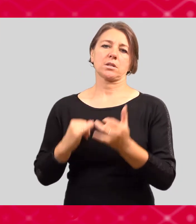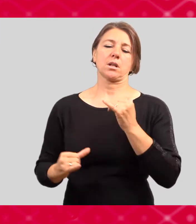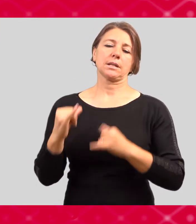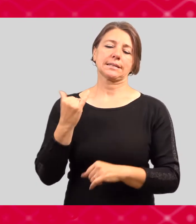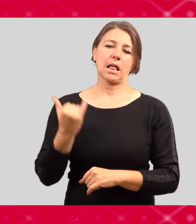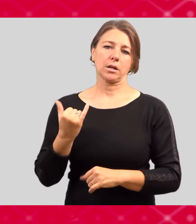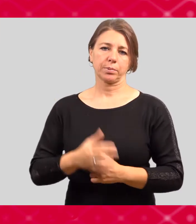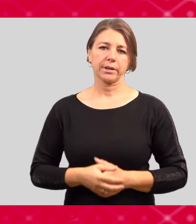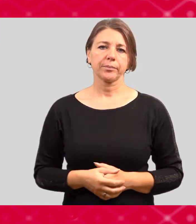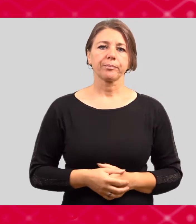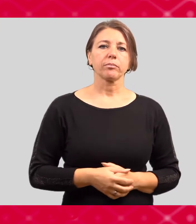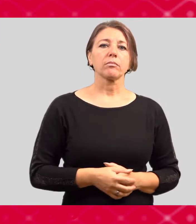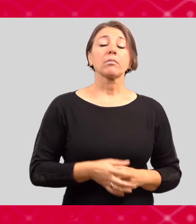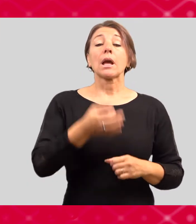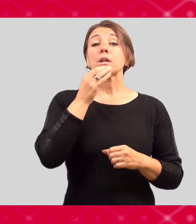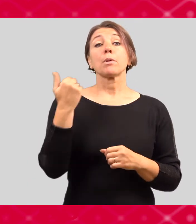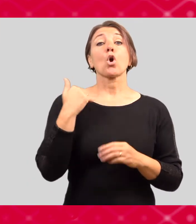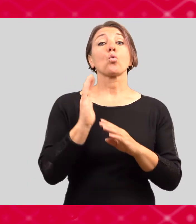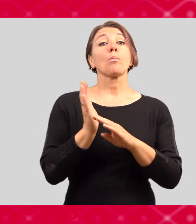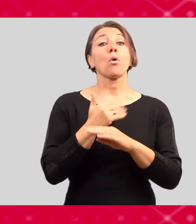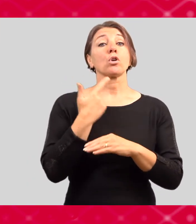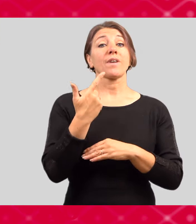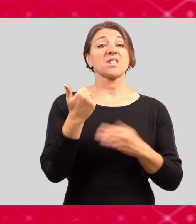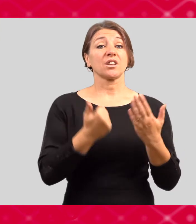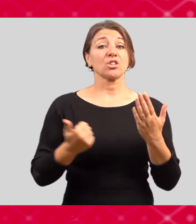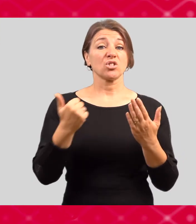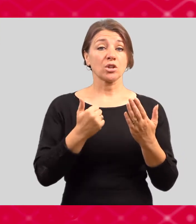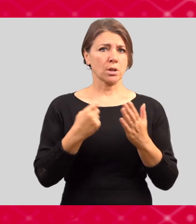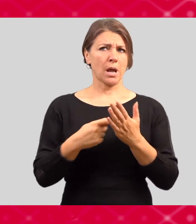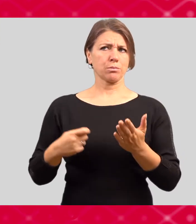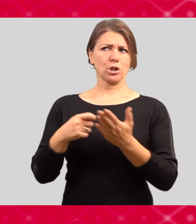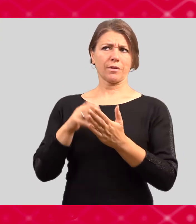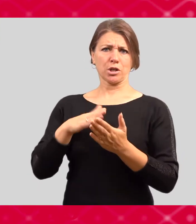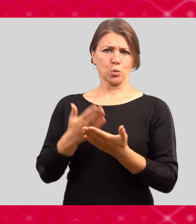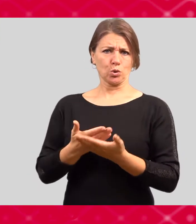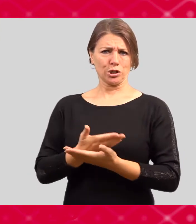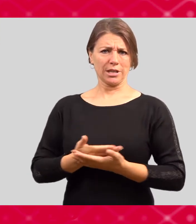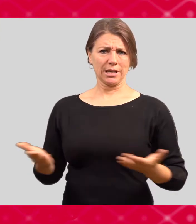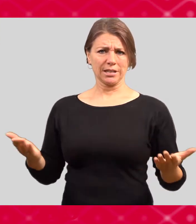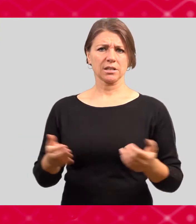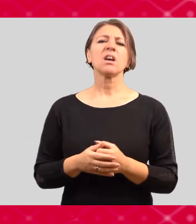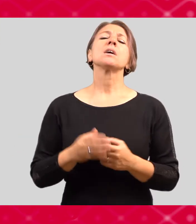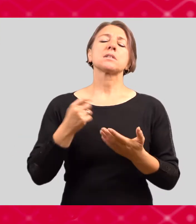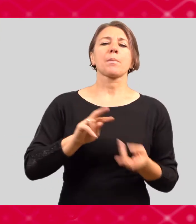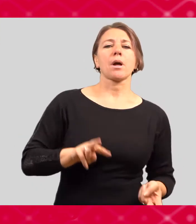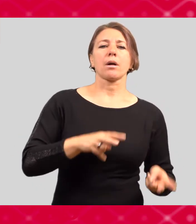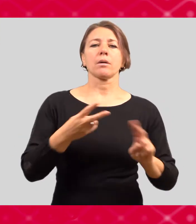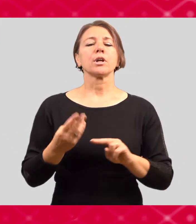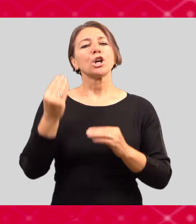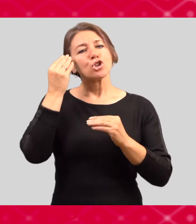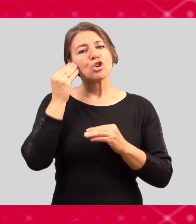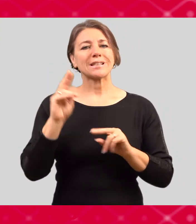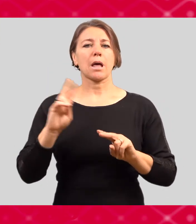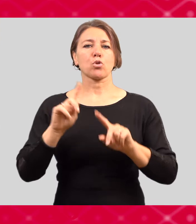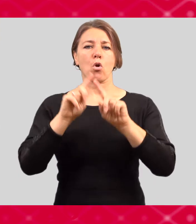finanční. Pokud je vám nad 26 let, přídavek na dítě už tedy nepobíráte, dokládá se žádost